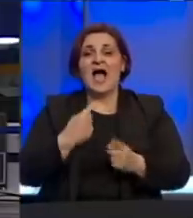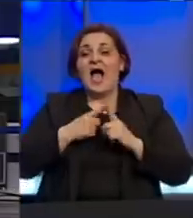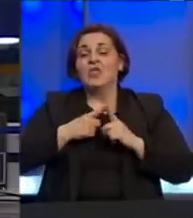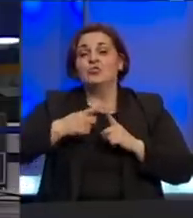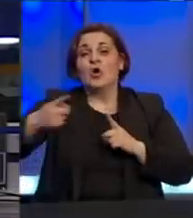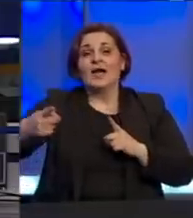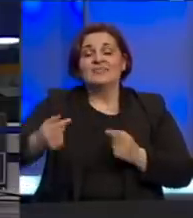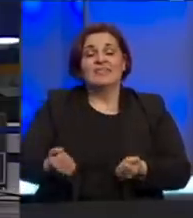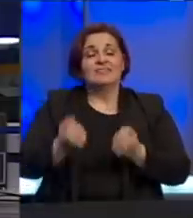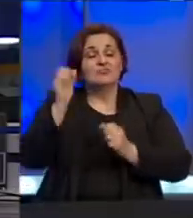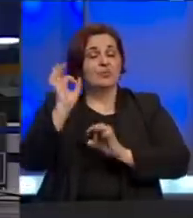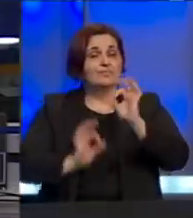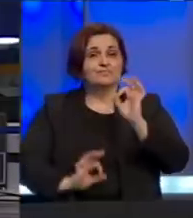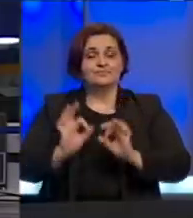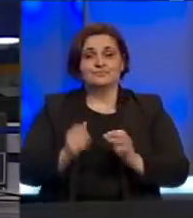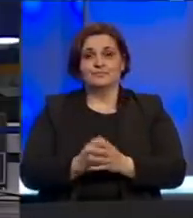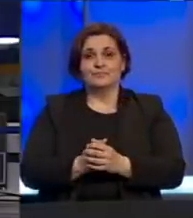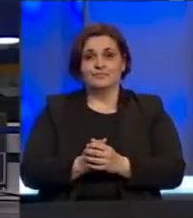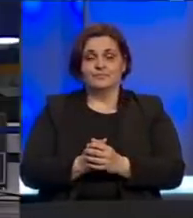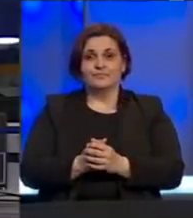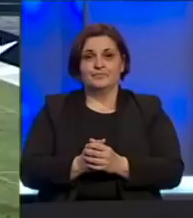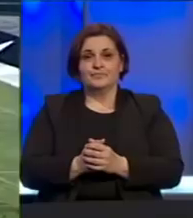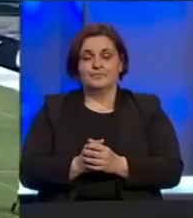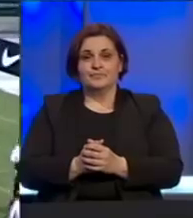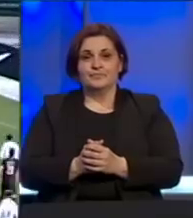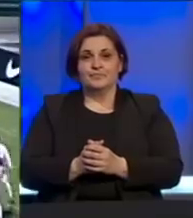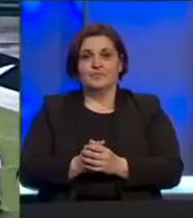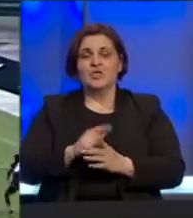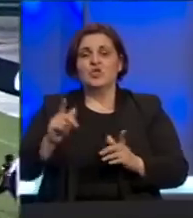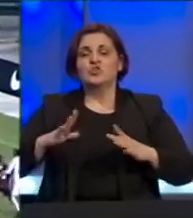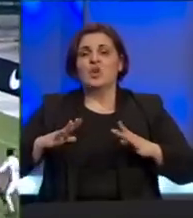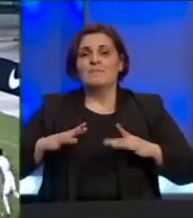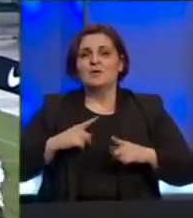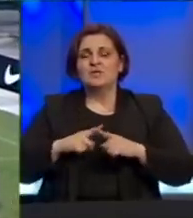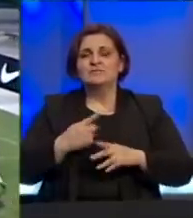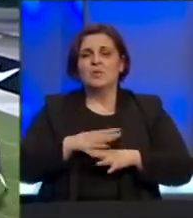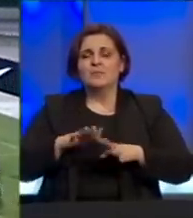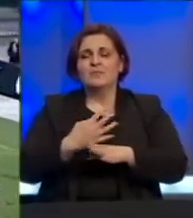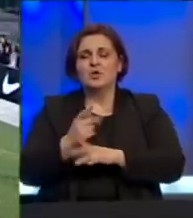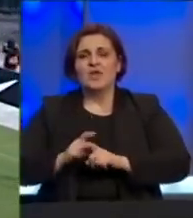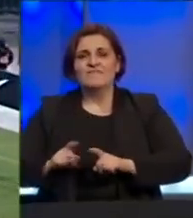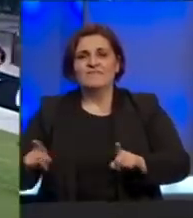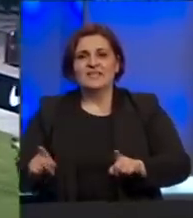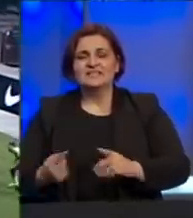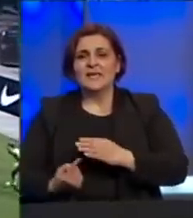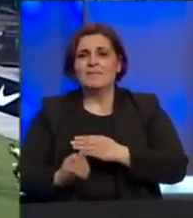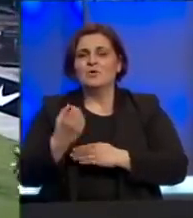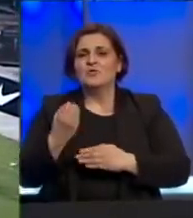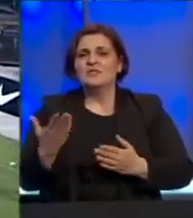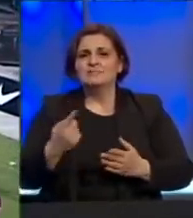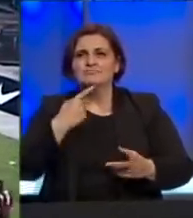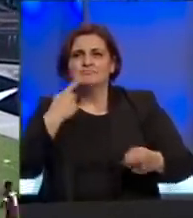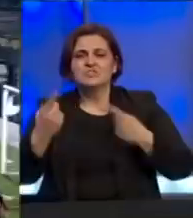će trajati teško je prognozirati Dok traje pauza uzrokovana pandemijom koronavirusa pojavljuju se brojne